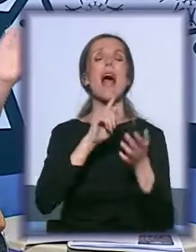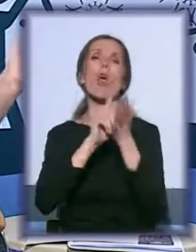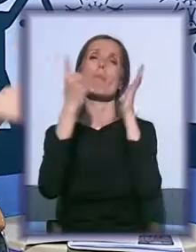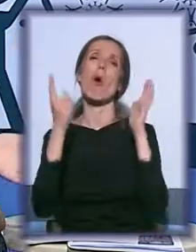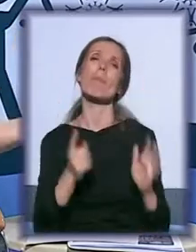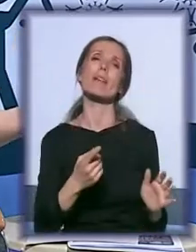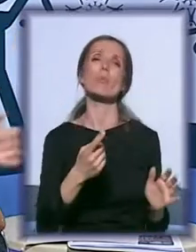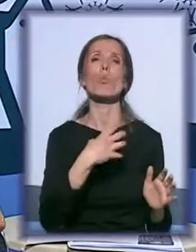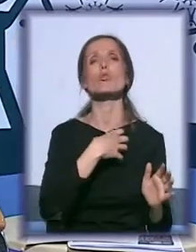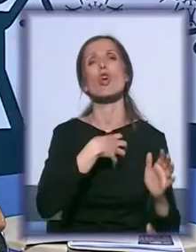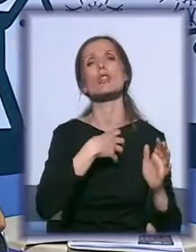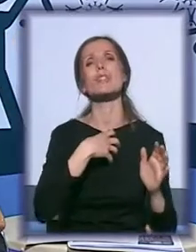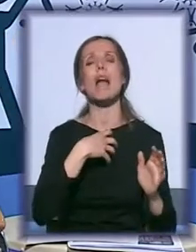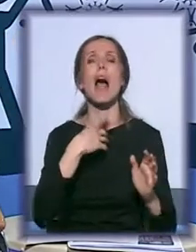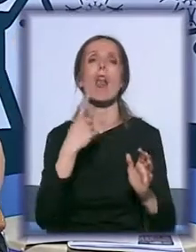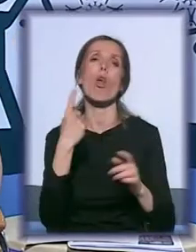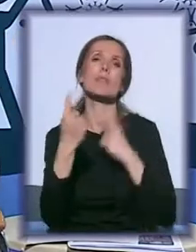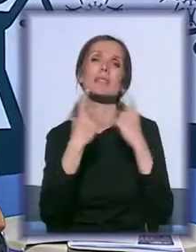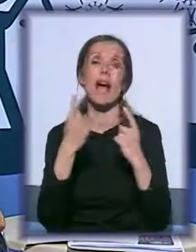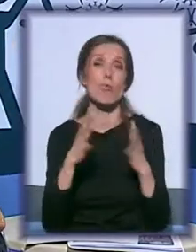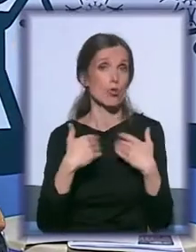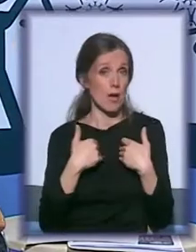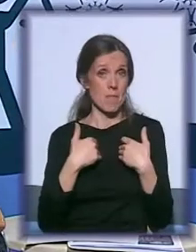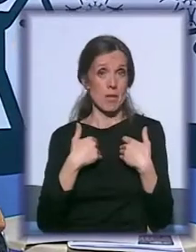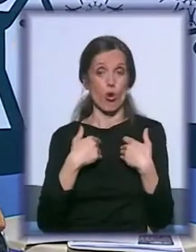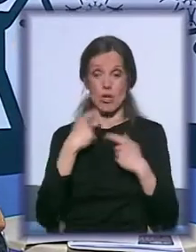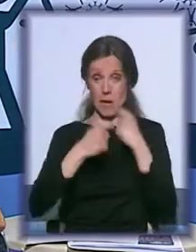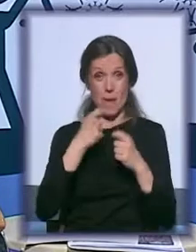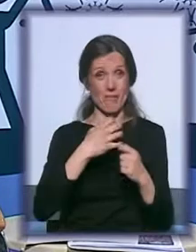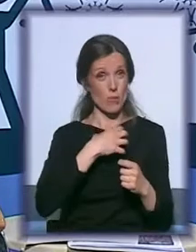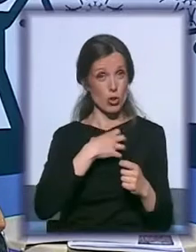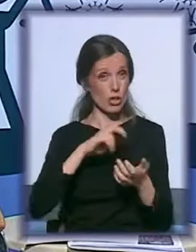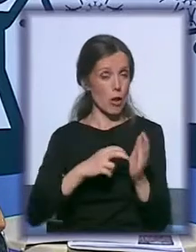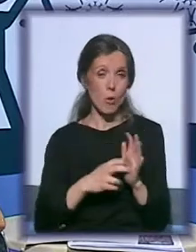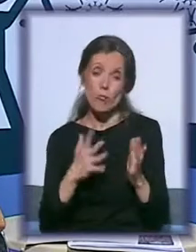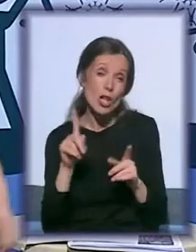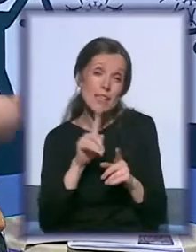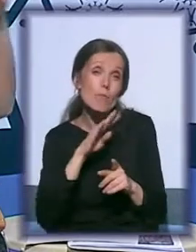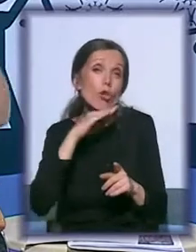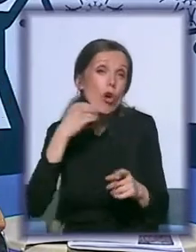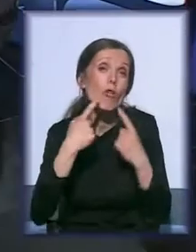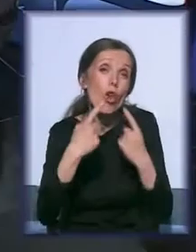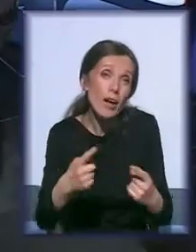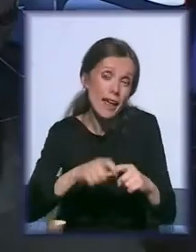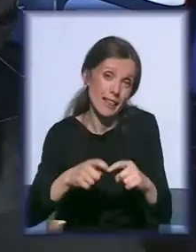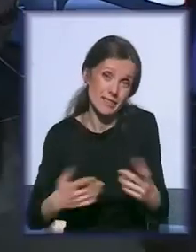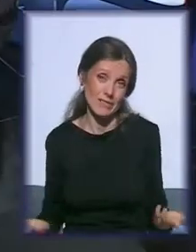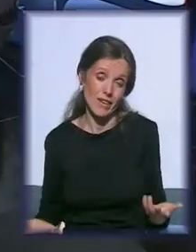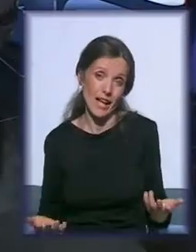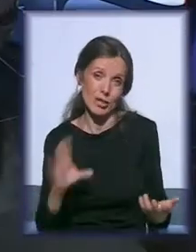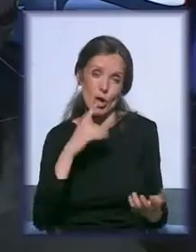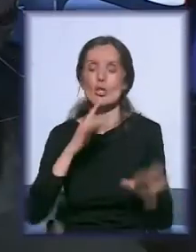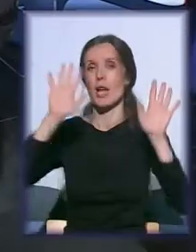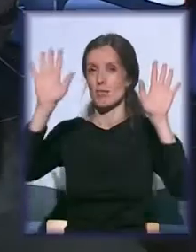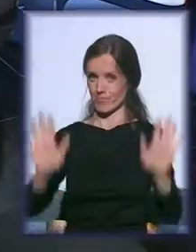svemu, pa prosto da imamo možda i mi kao neko ko se bavi socijalnom politikom nešto nije dovoljno rekao. Eh, a da ne